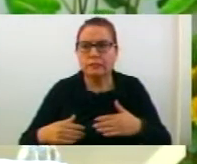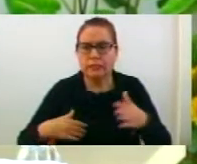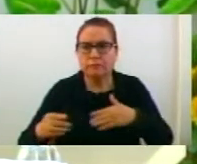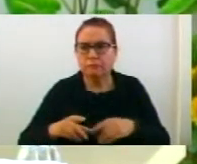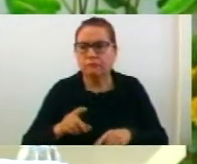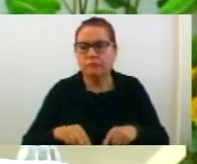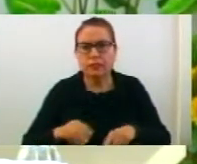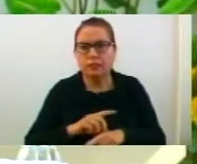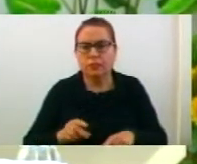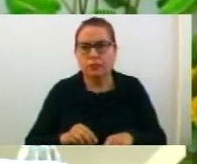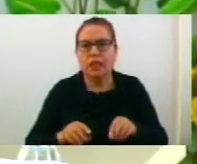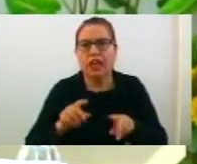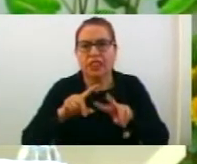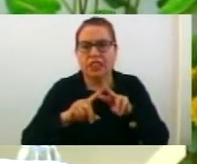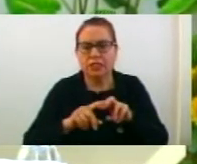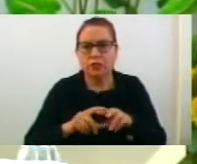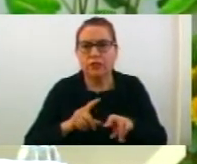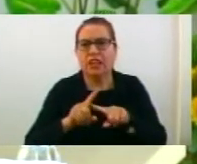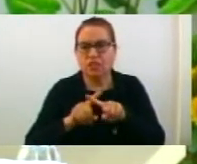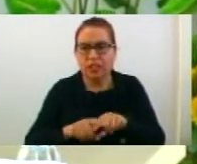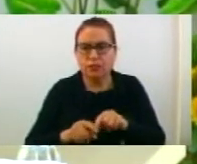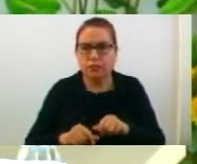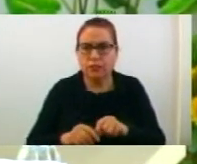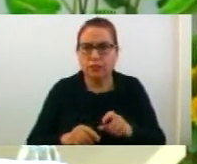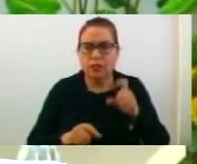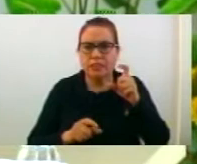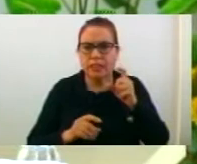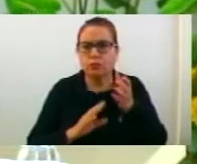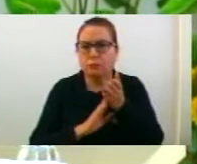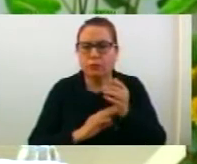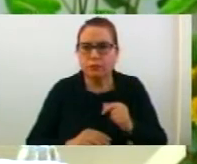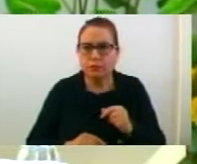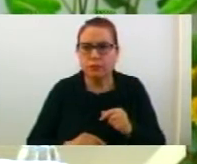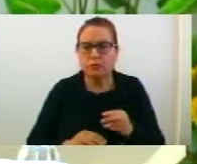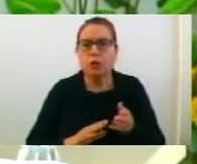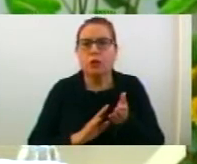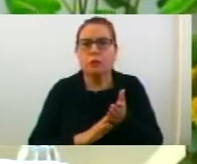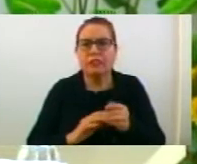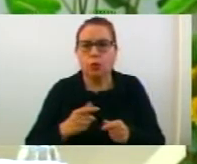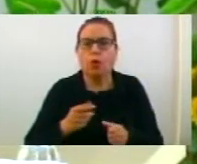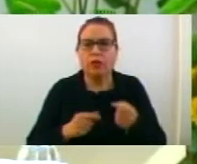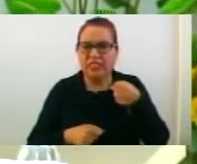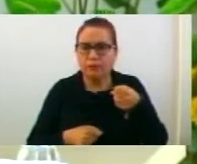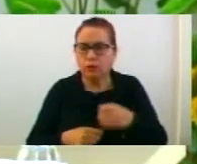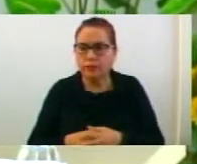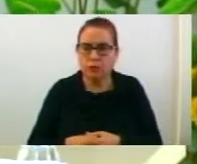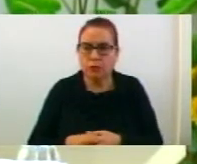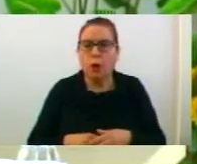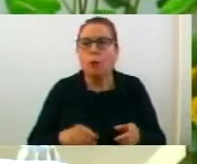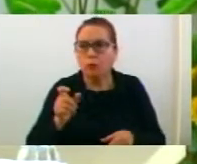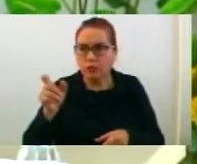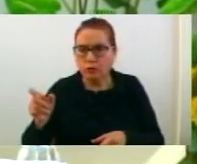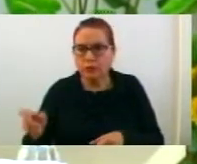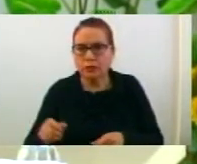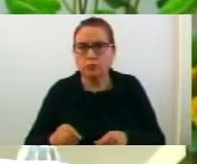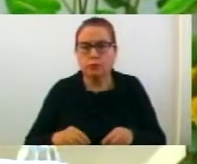советниците Натышека Джеленова, Сашко Милковски и Митко Доврошанов. Покрай членовите на